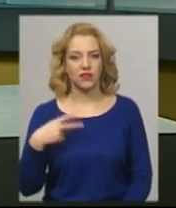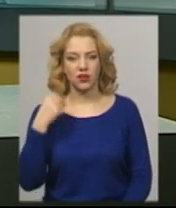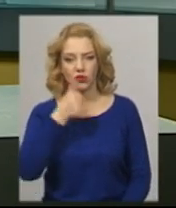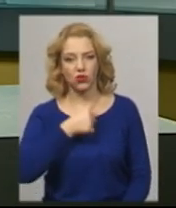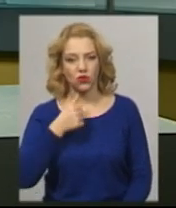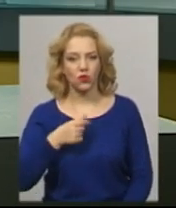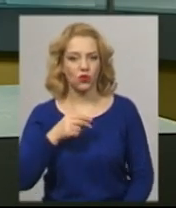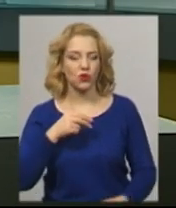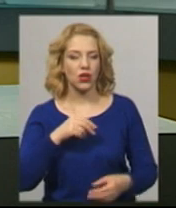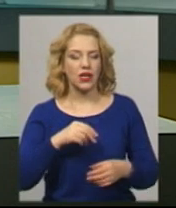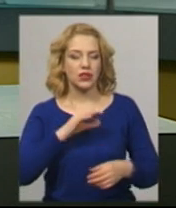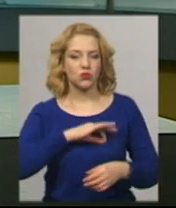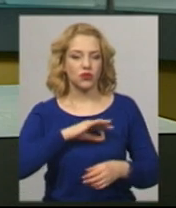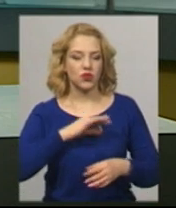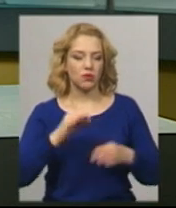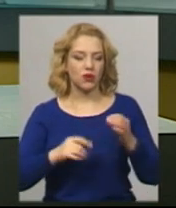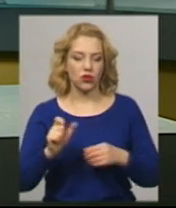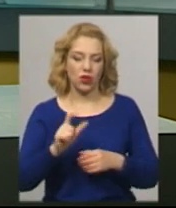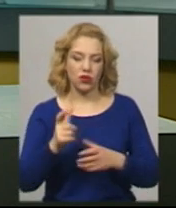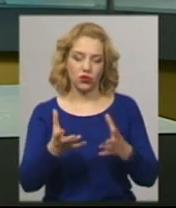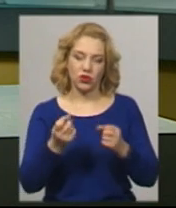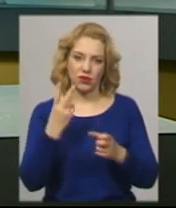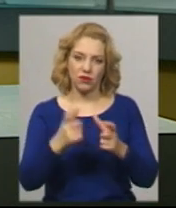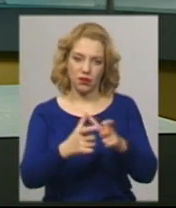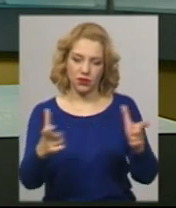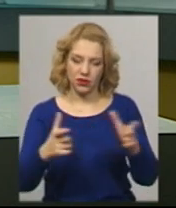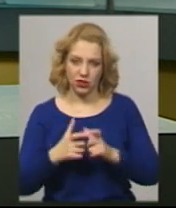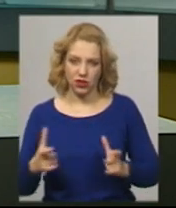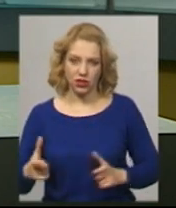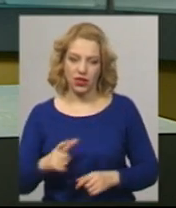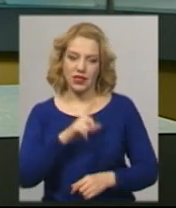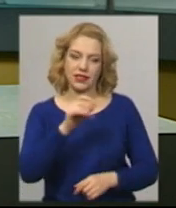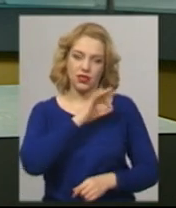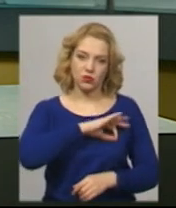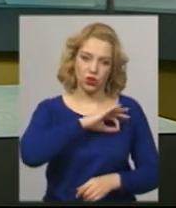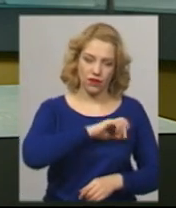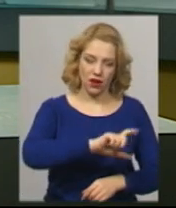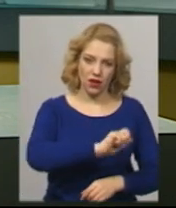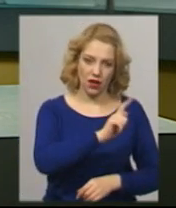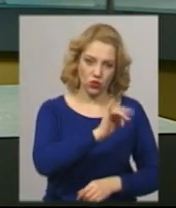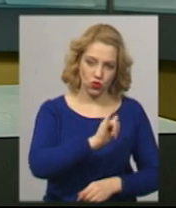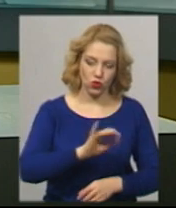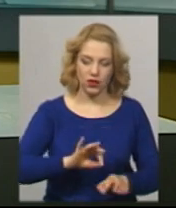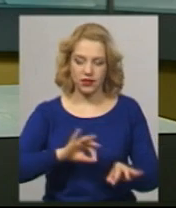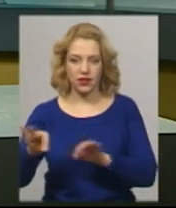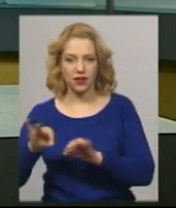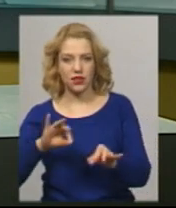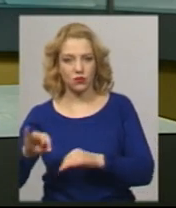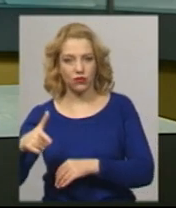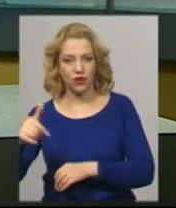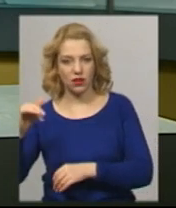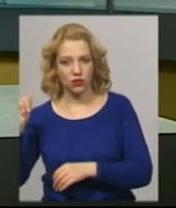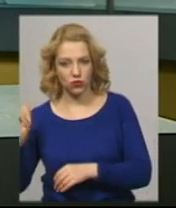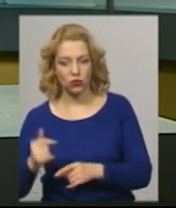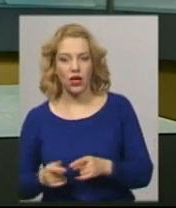споживачі природного газу отримують окремі рахунки – один за його споживання, інший за його доставку. Раніше вартість доставки природного газу була